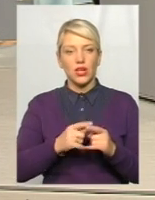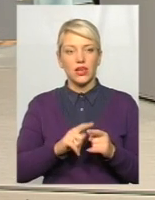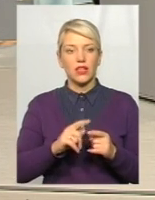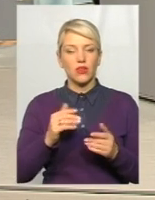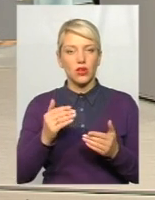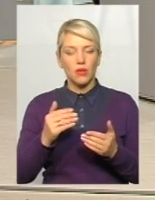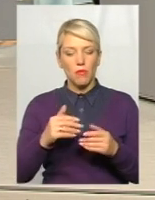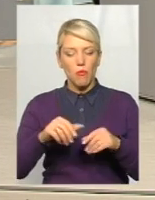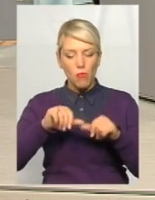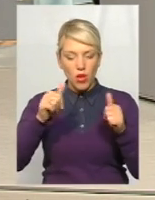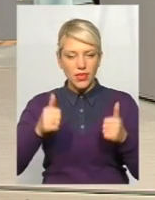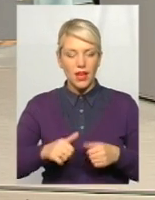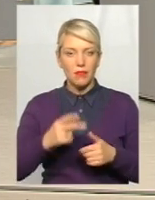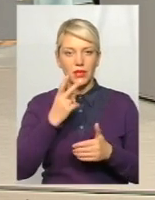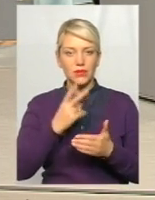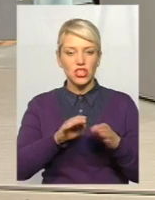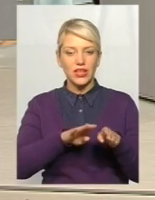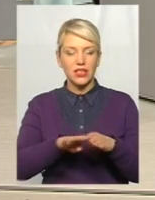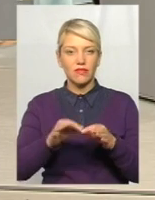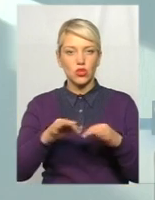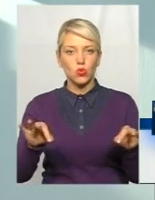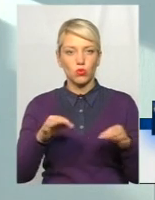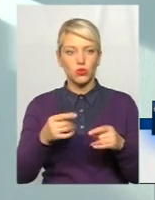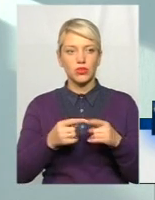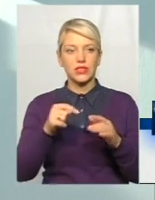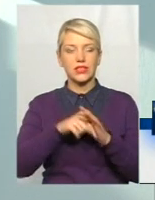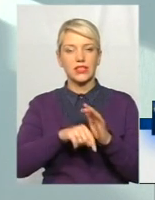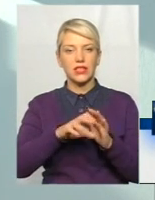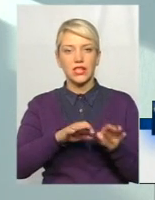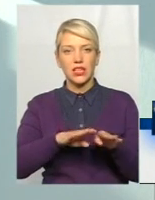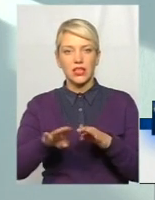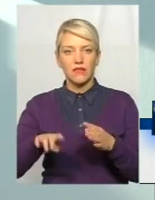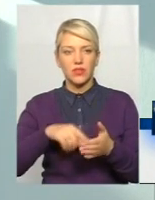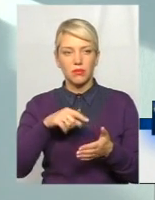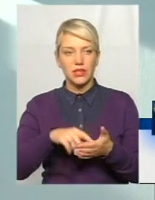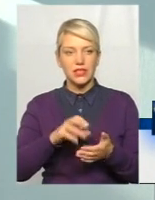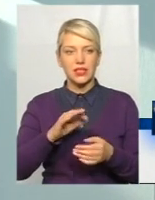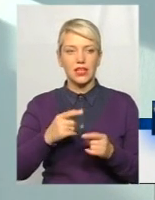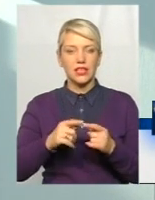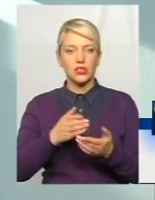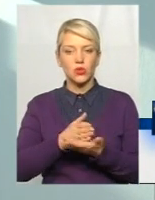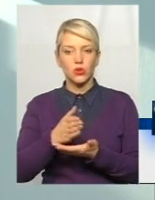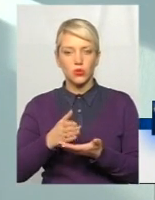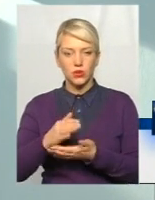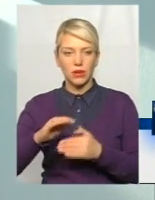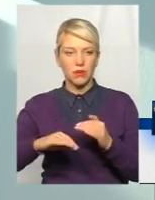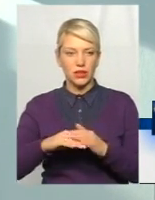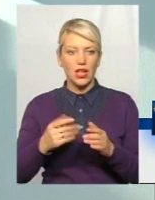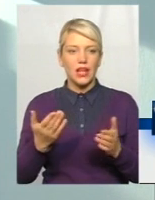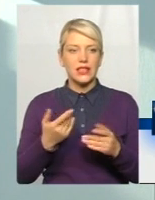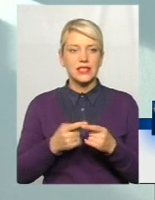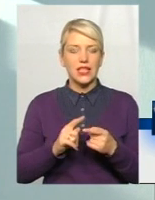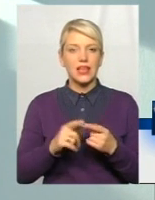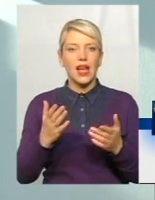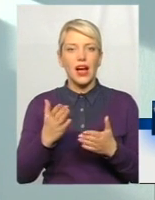допуску. І це вже означається на рівні міста, на рівні конкретних структурних підрозділів, яка інформація є доступною, яка